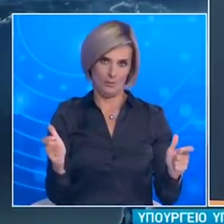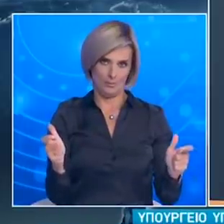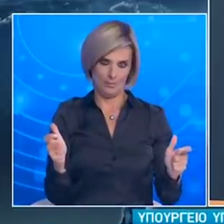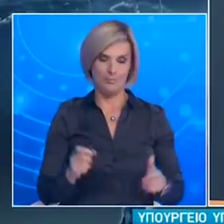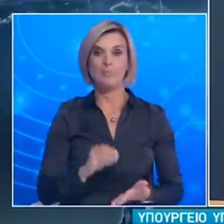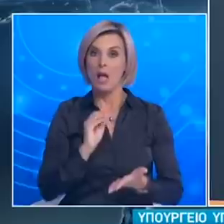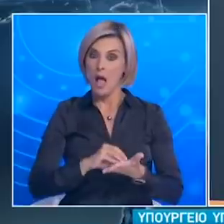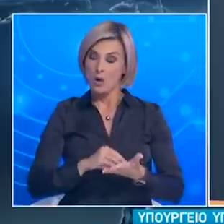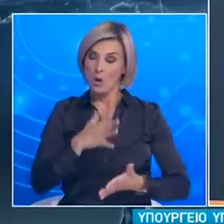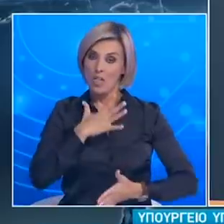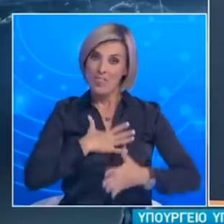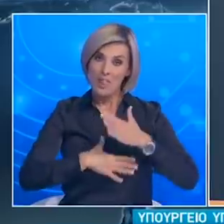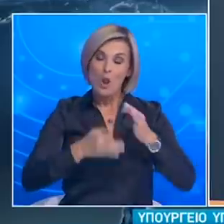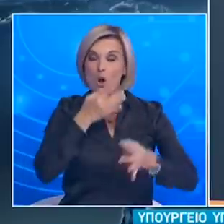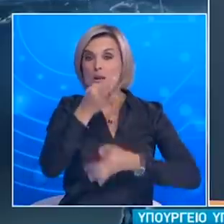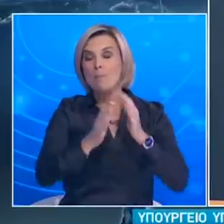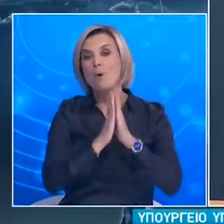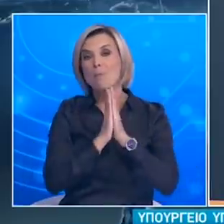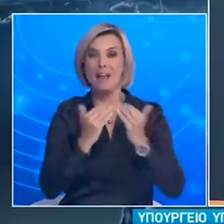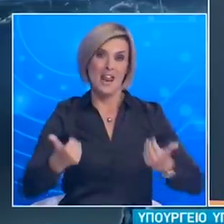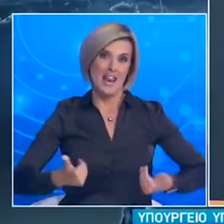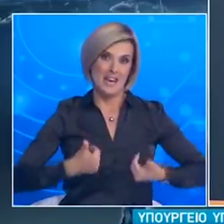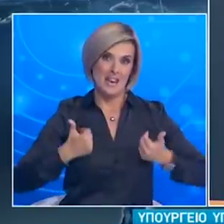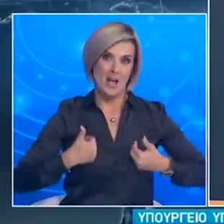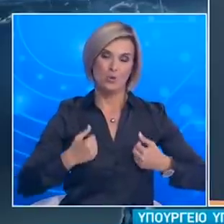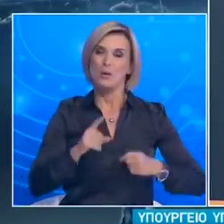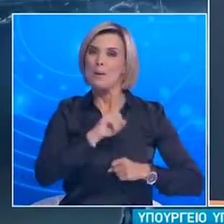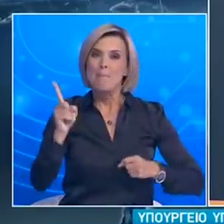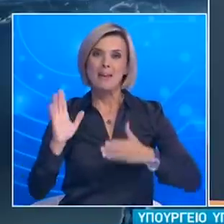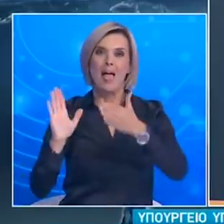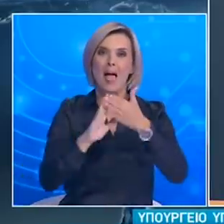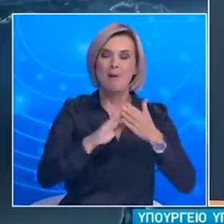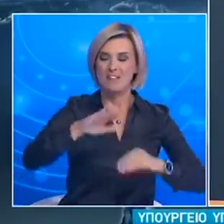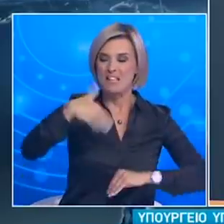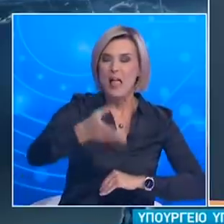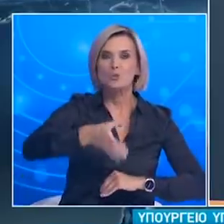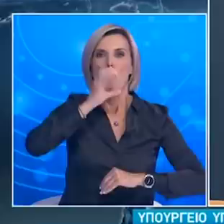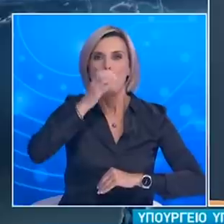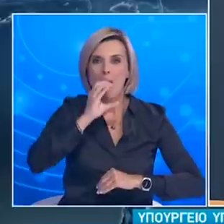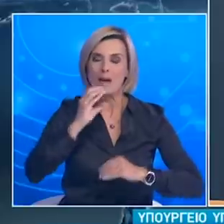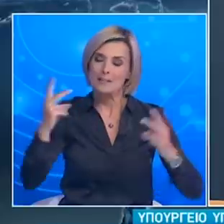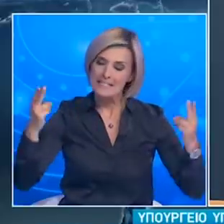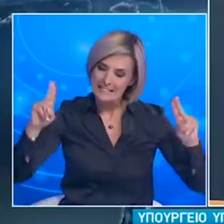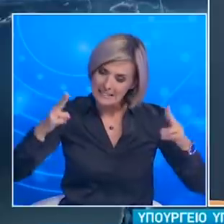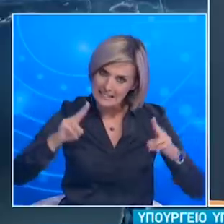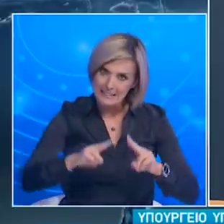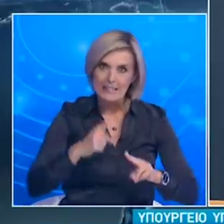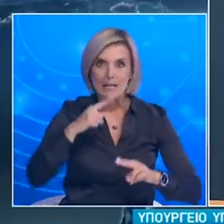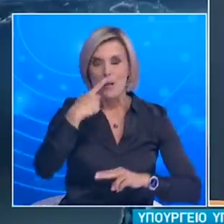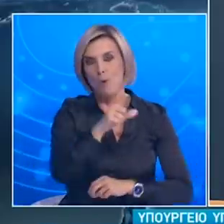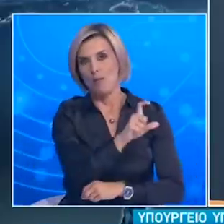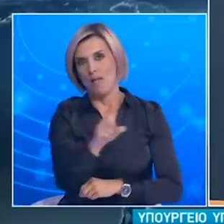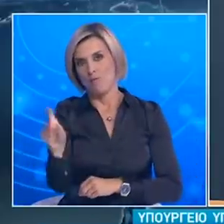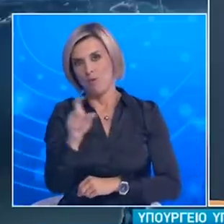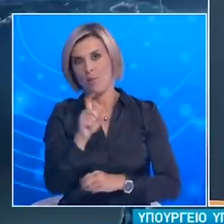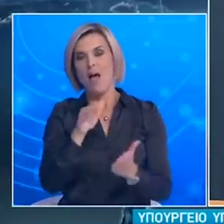Επίσης θα ήθελα να απευθύνω έκκληση στους νέους να περιορίζουν τις κοινωνικές τους επαφές σε όσο το δυνατόν λιγότερες για τις επόμενες εβδομάδες και